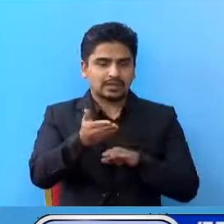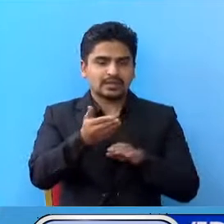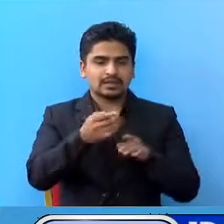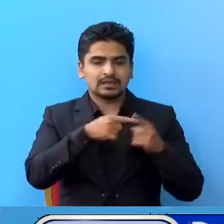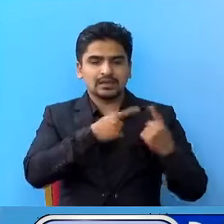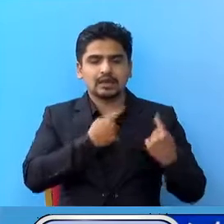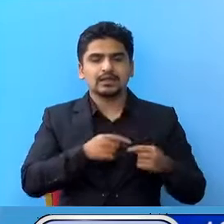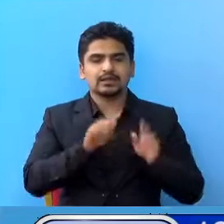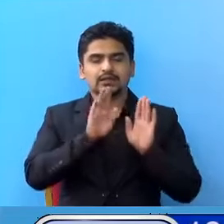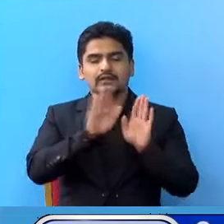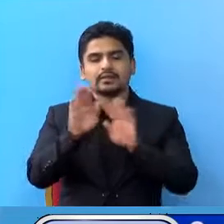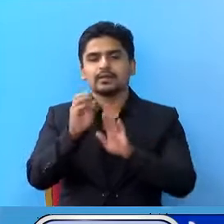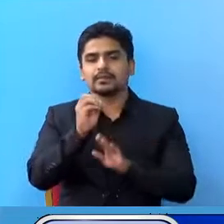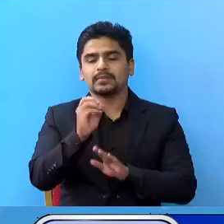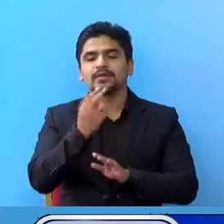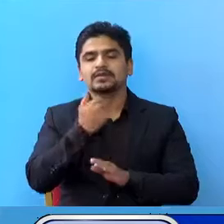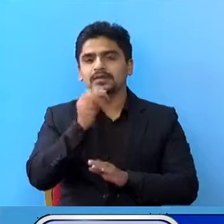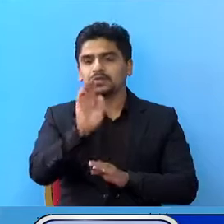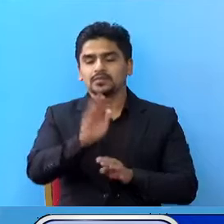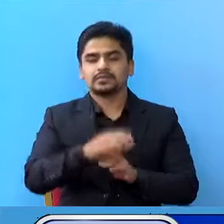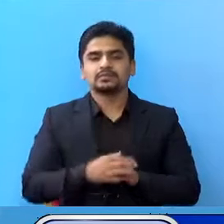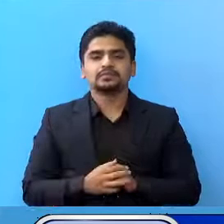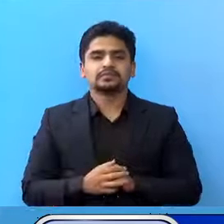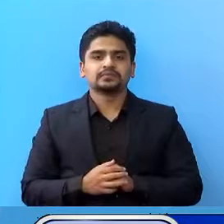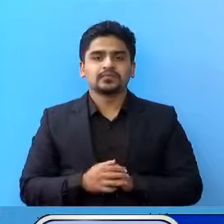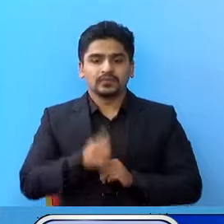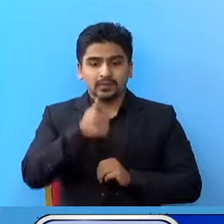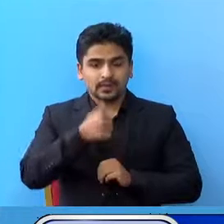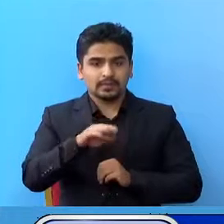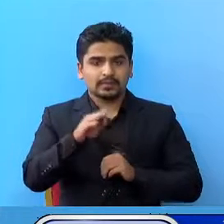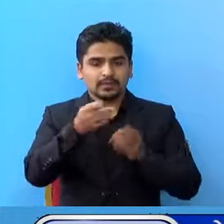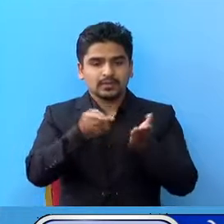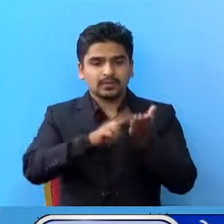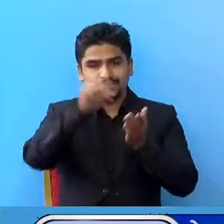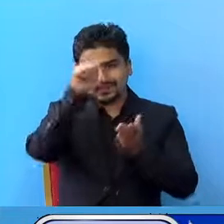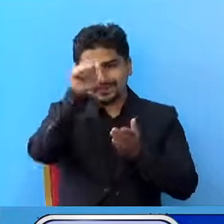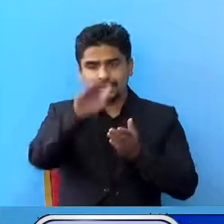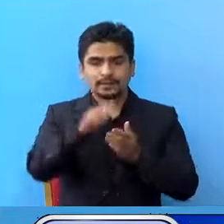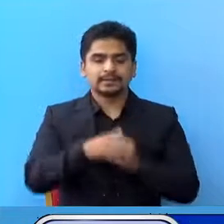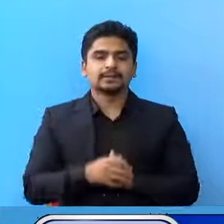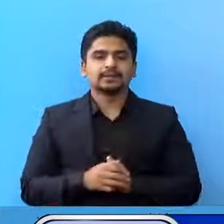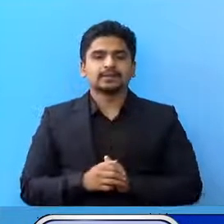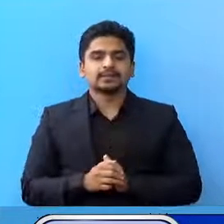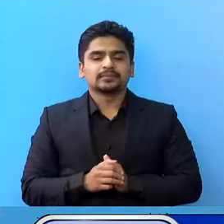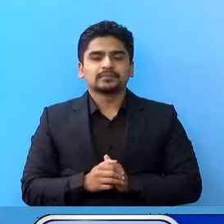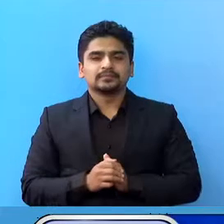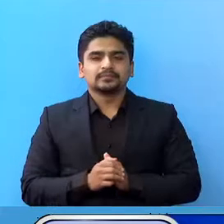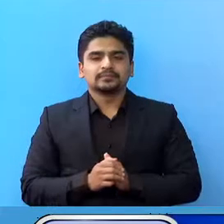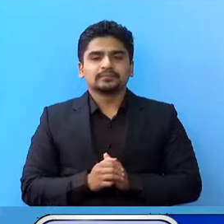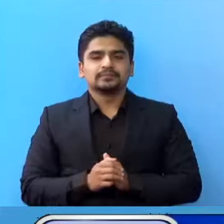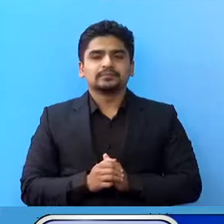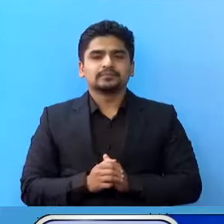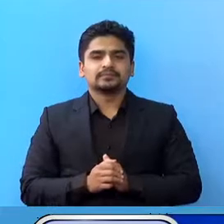हार्दिक धन्यबाद दिन चांचो, अब मां विश्तित्म मां विवरहन प्रस्तुत गरना चांचो,